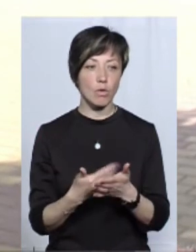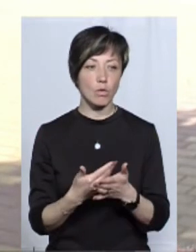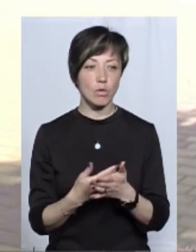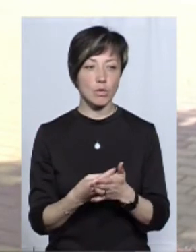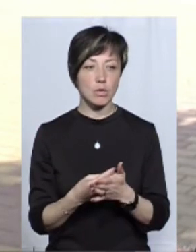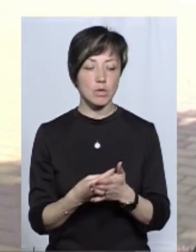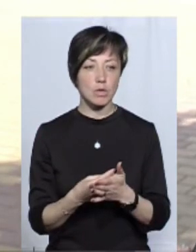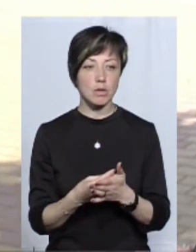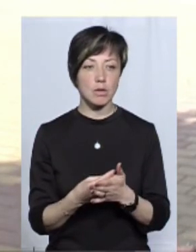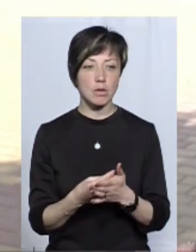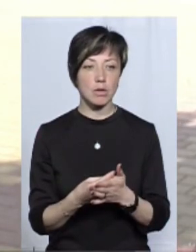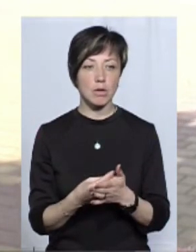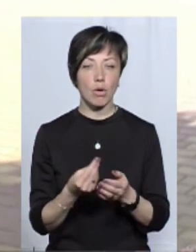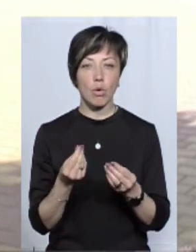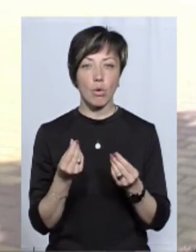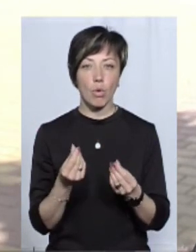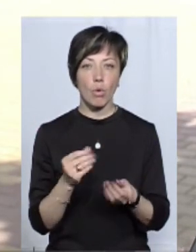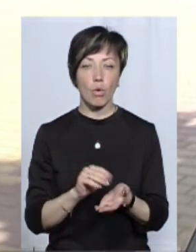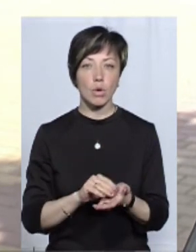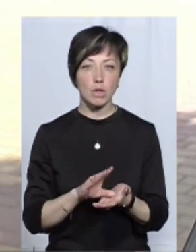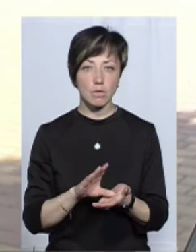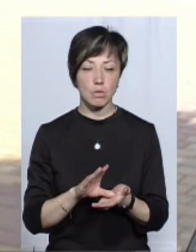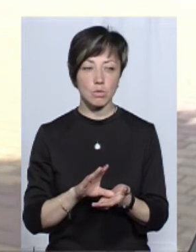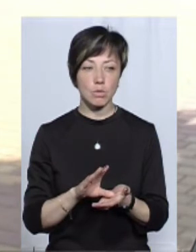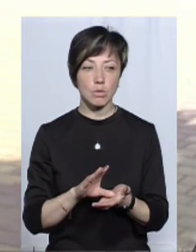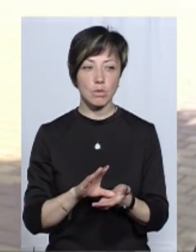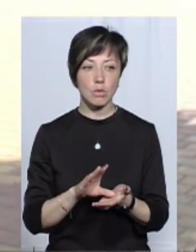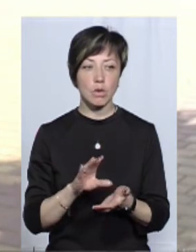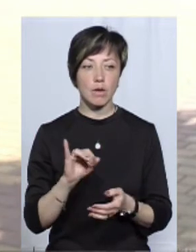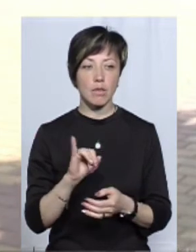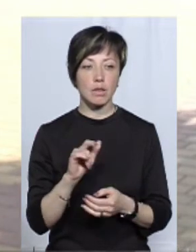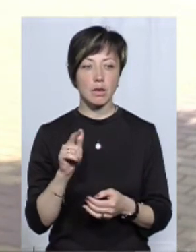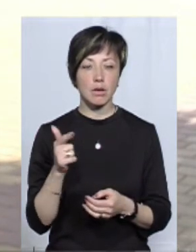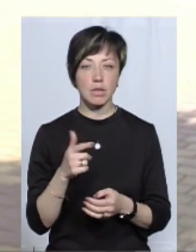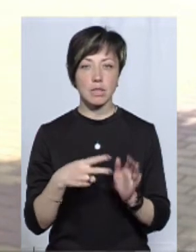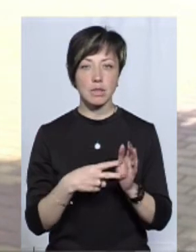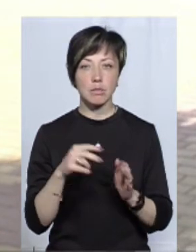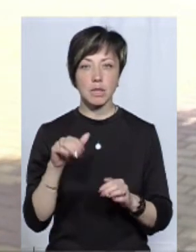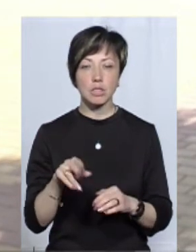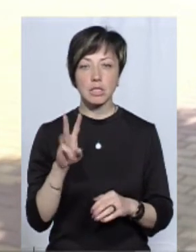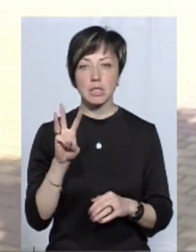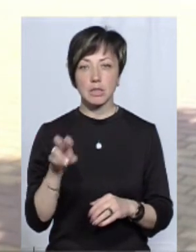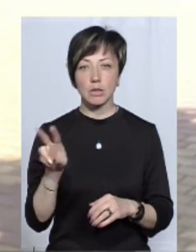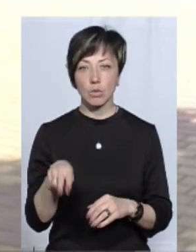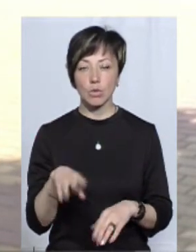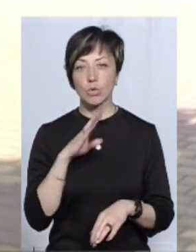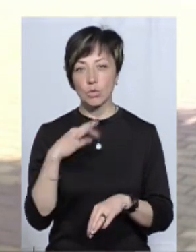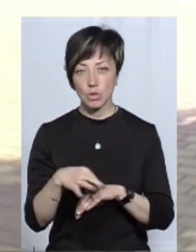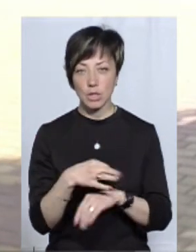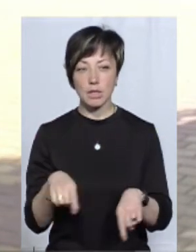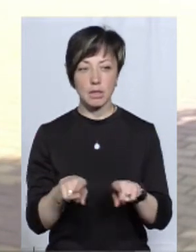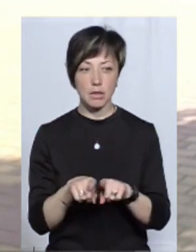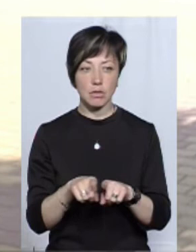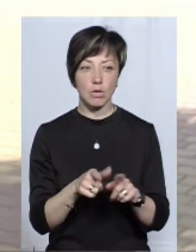останніші він декларує, що готівку у Івана Григоровича 7300 доларів. Дружина теж декларує